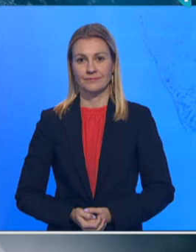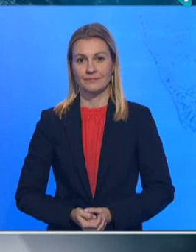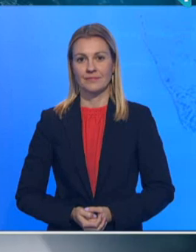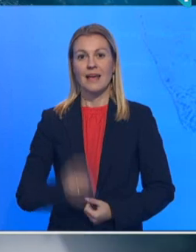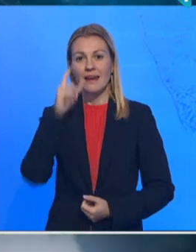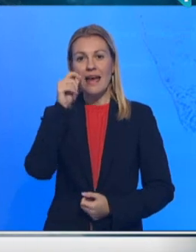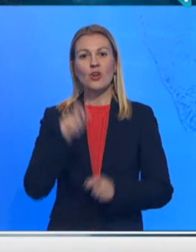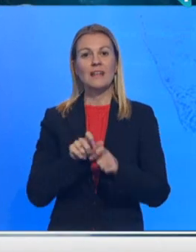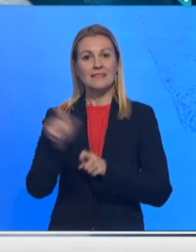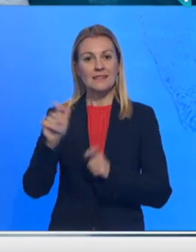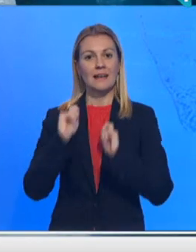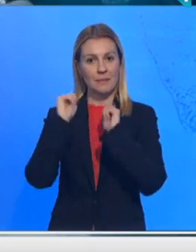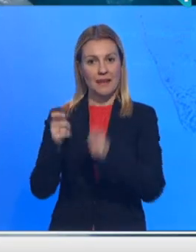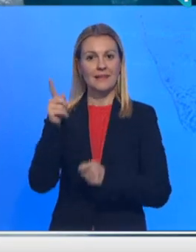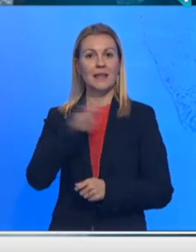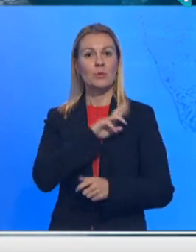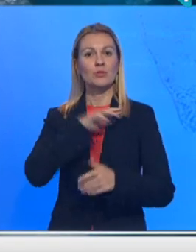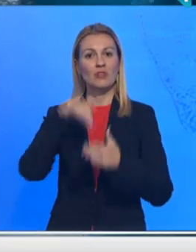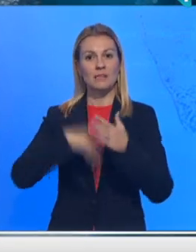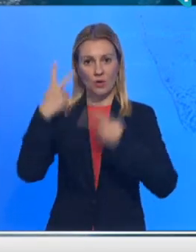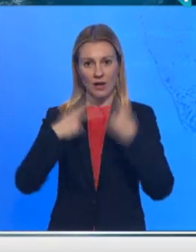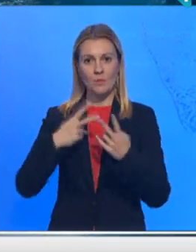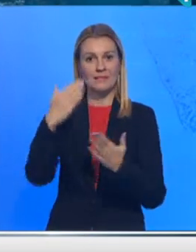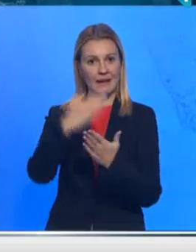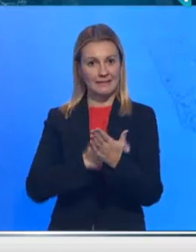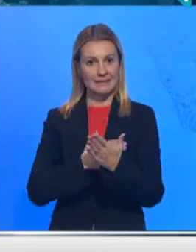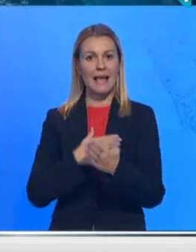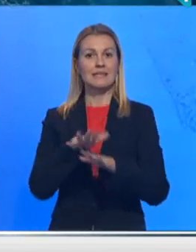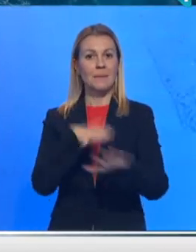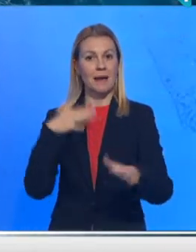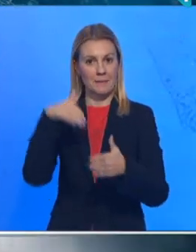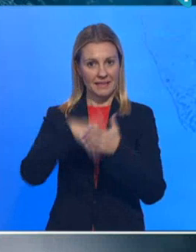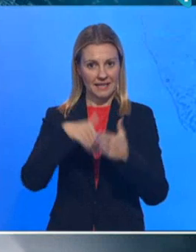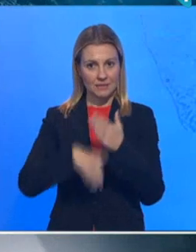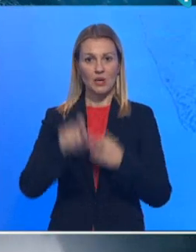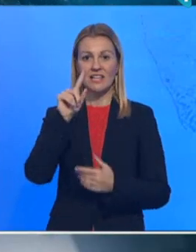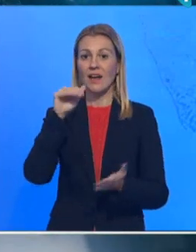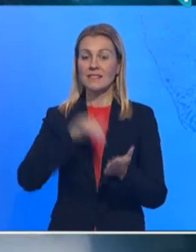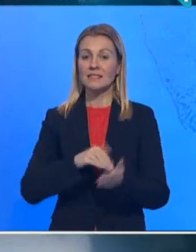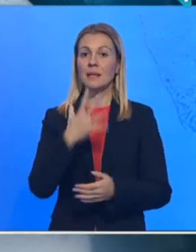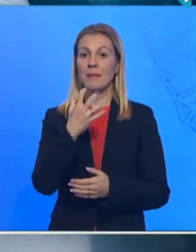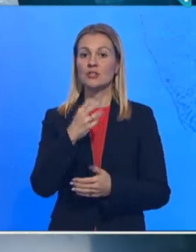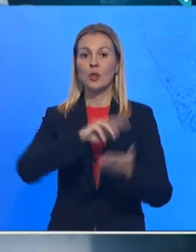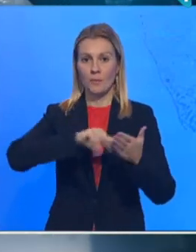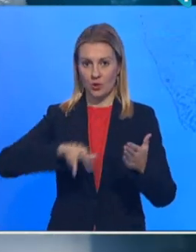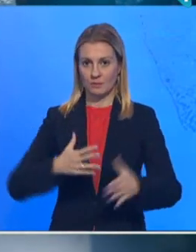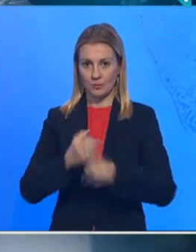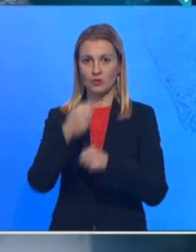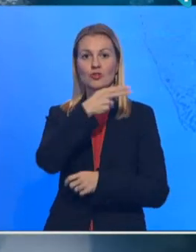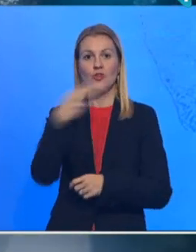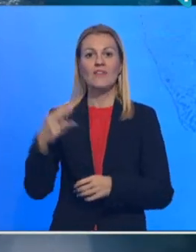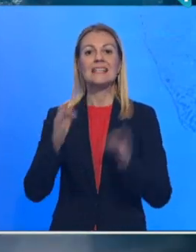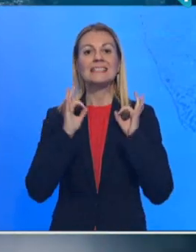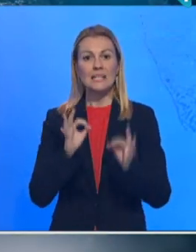Narodna stranka predala je Republičkoj izbornoj komisiji listu za parlamentarne izbore sa 12.500 potpisa pod nazivom